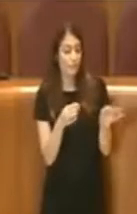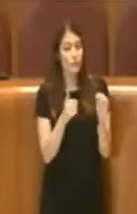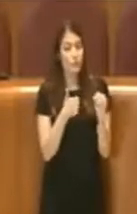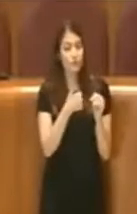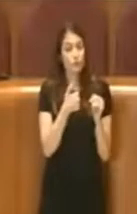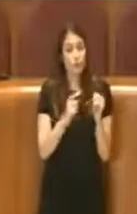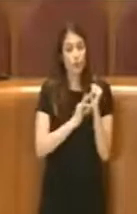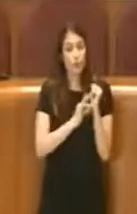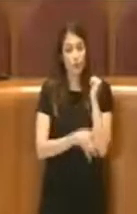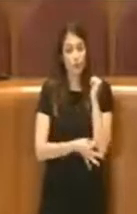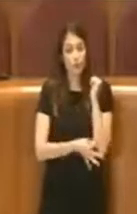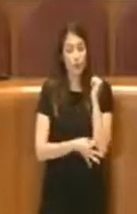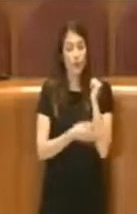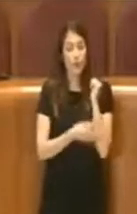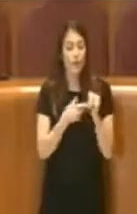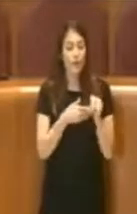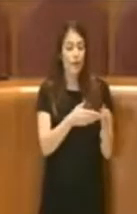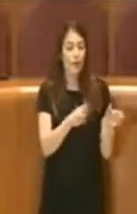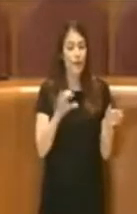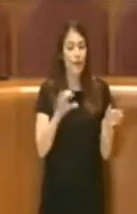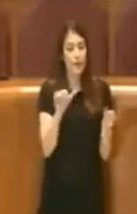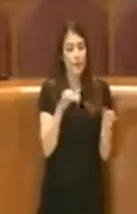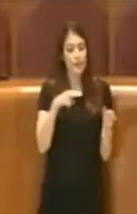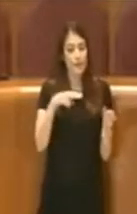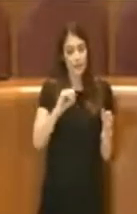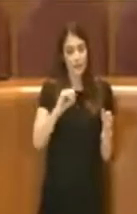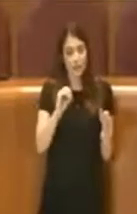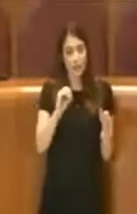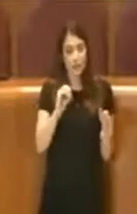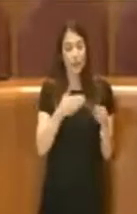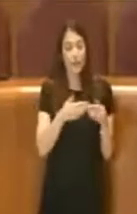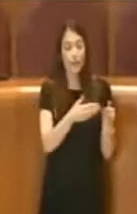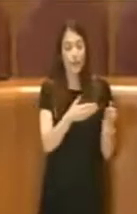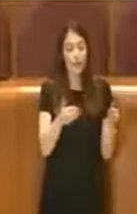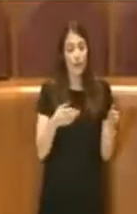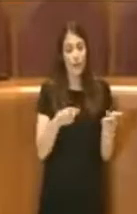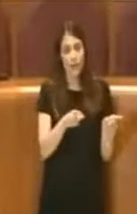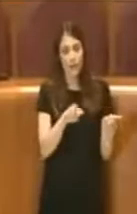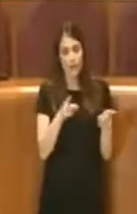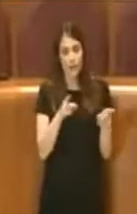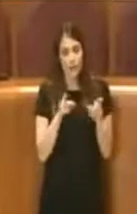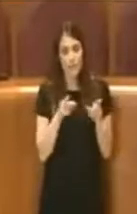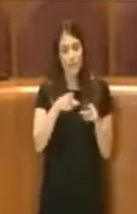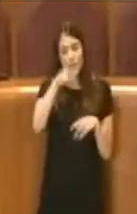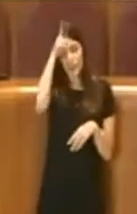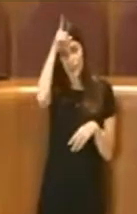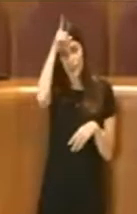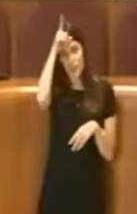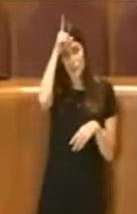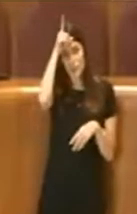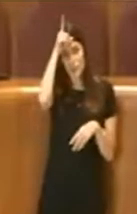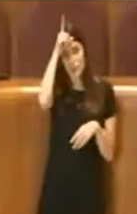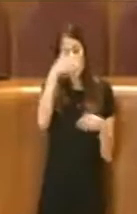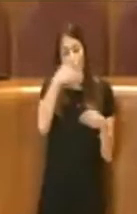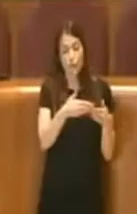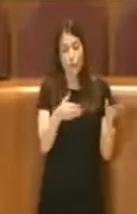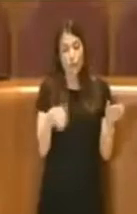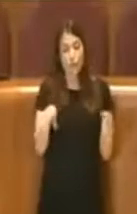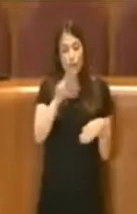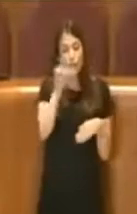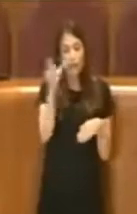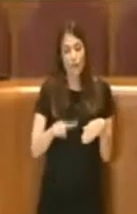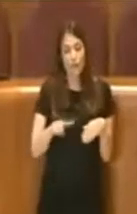dal fronte di Cassino, da linea Gustav, linea difensiva tedesca sul fronte dell'Italia